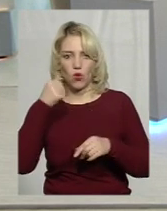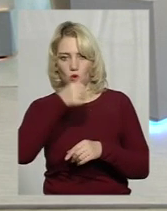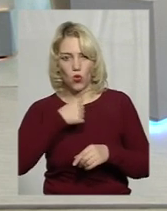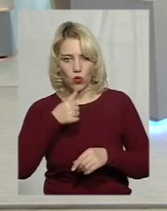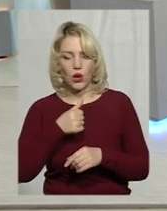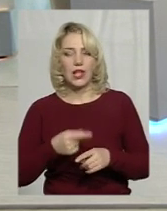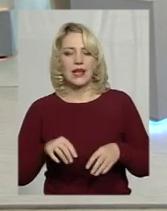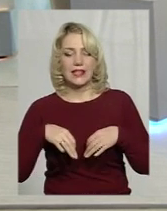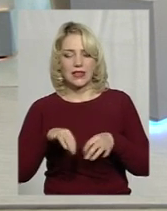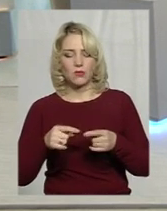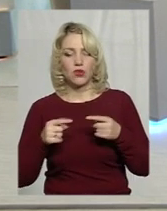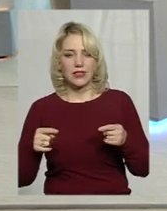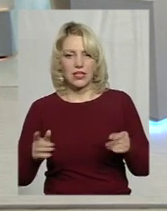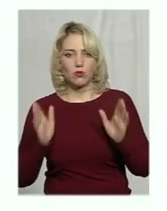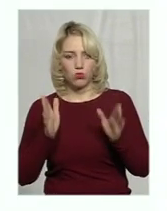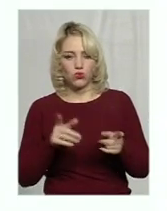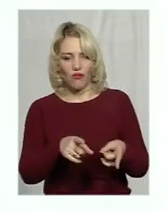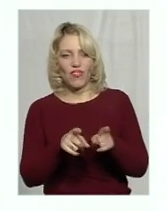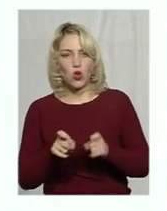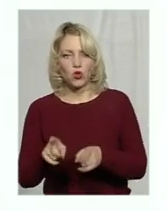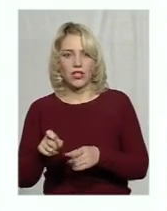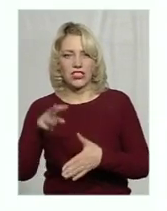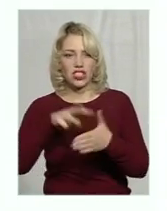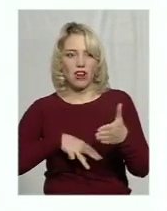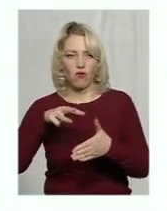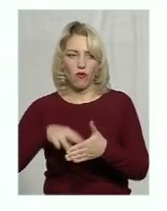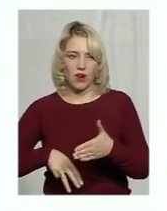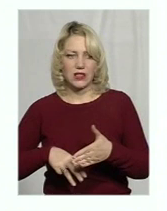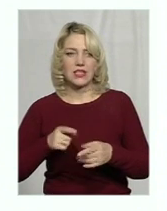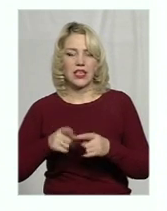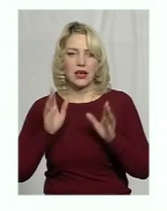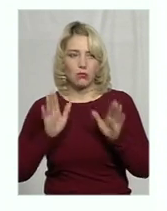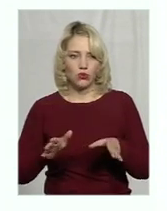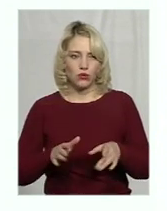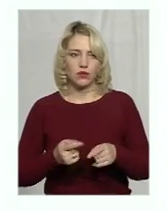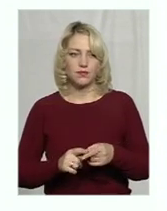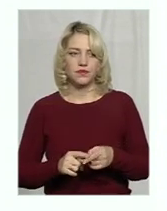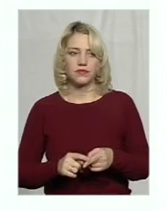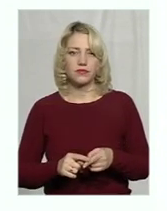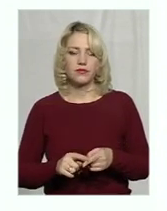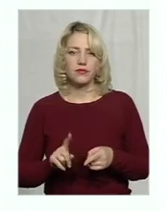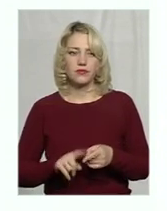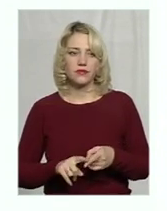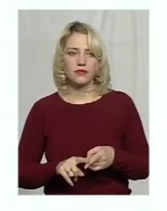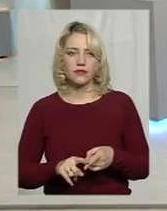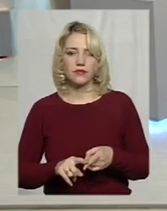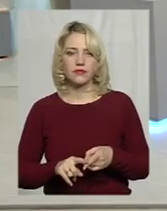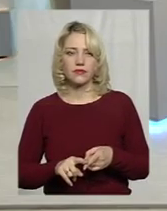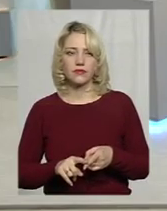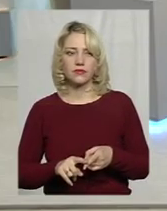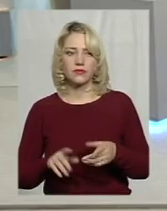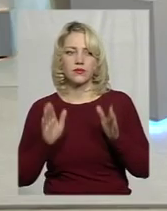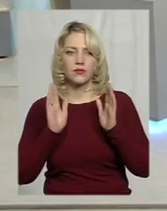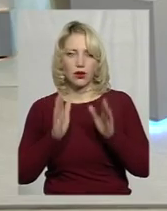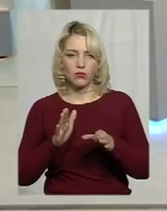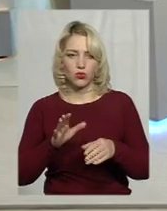транспортні засоби, ці будуть вилучатися, штрафуватися, люди будуть там, тобто, скажімо так,